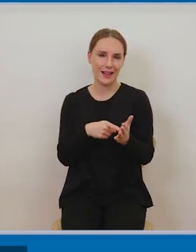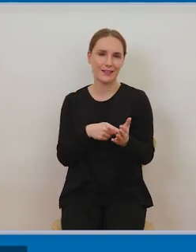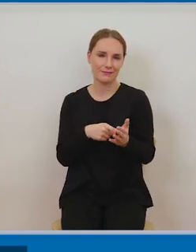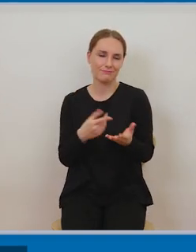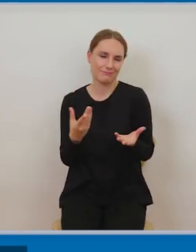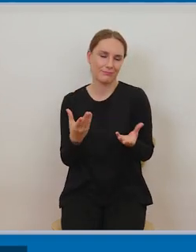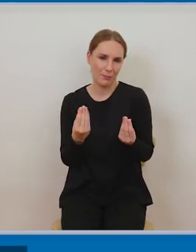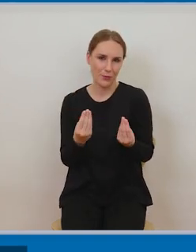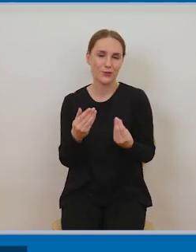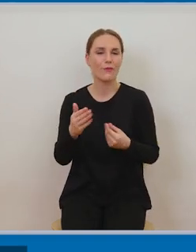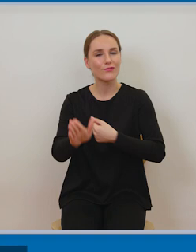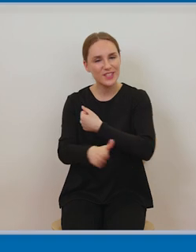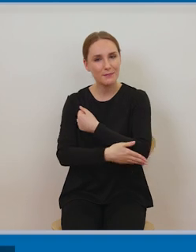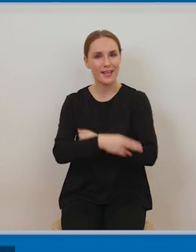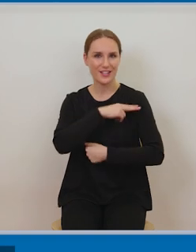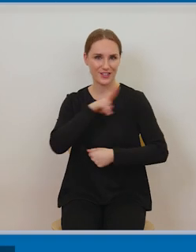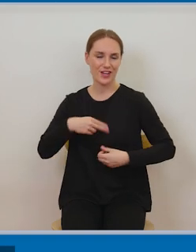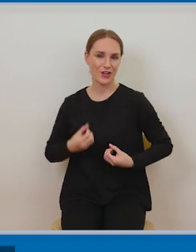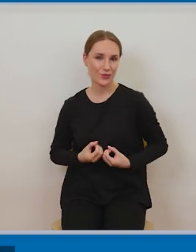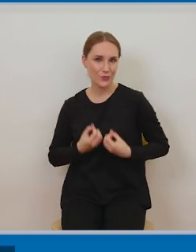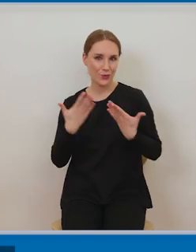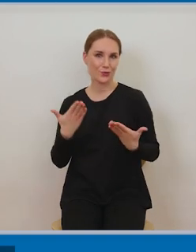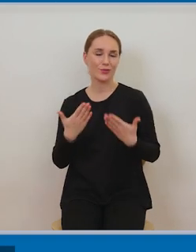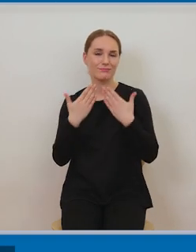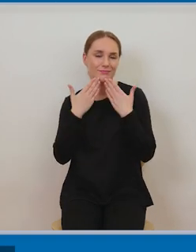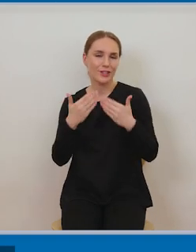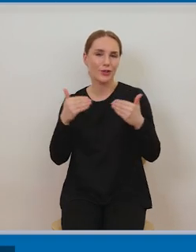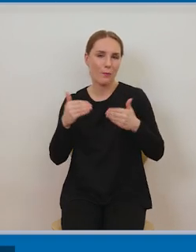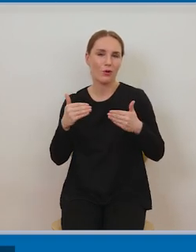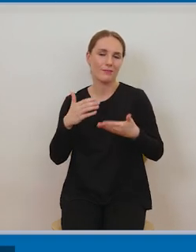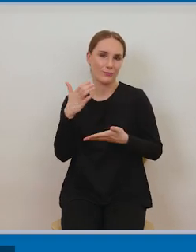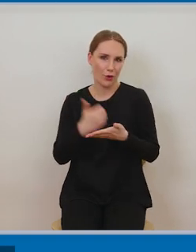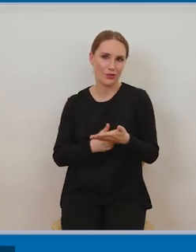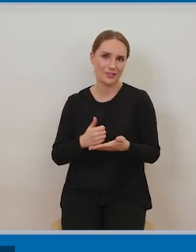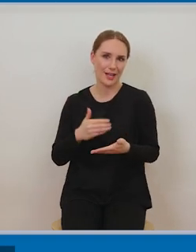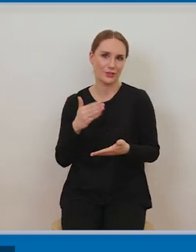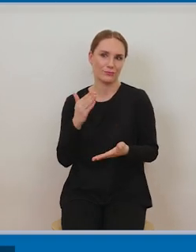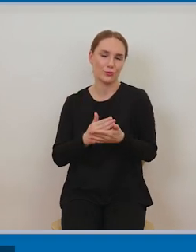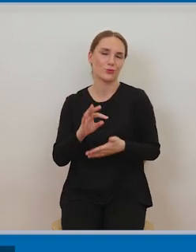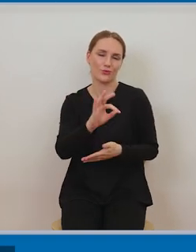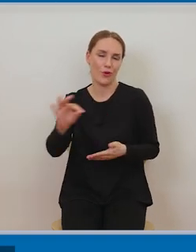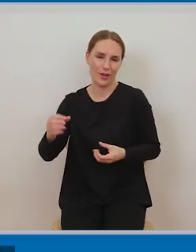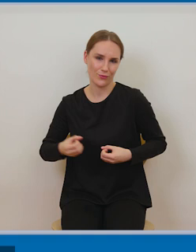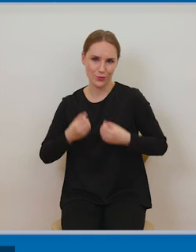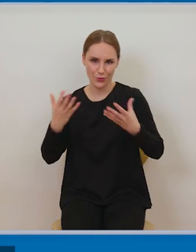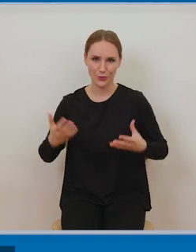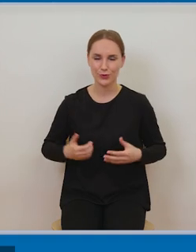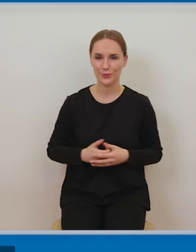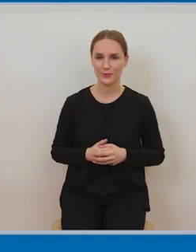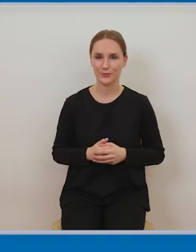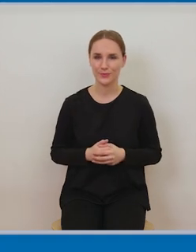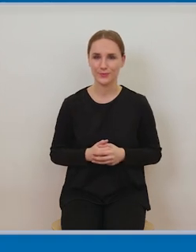wymienianie tych warunków prawa cytatu od warunku wcześniejszego rozpowszechnienia